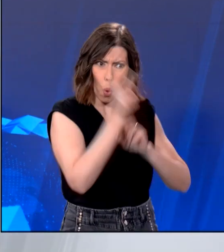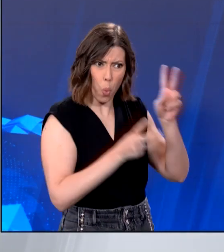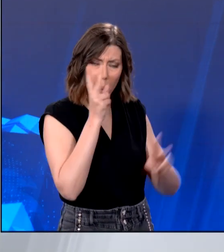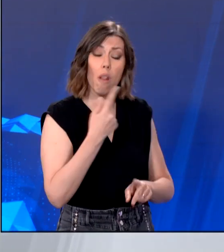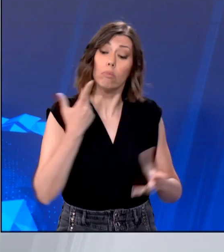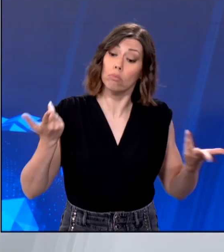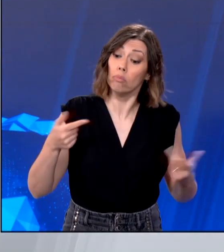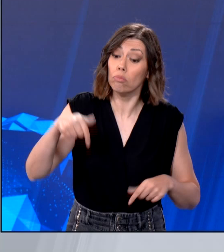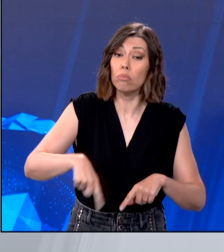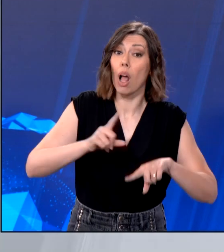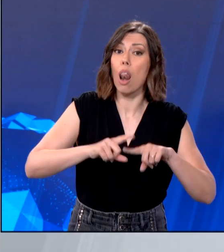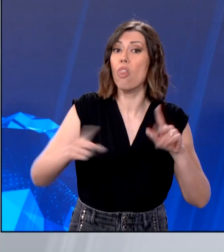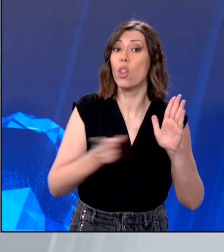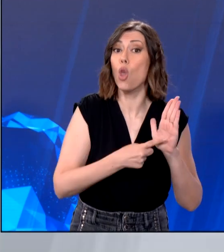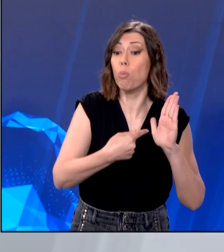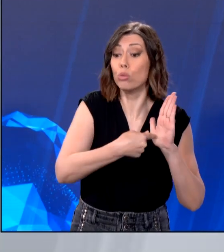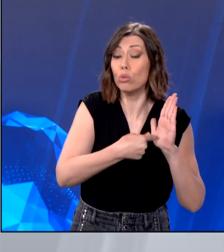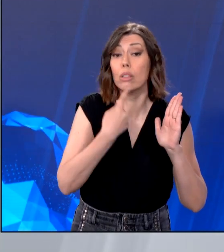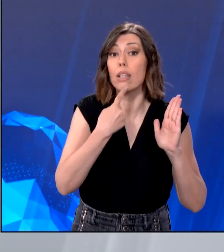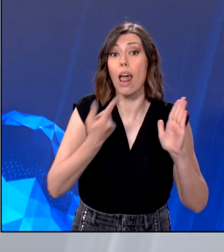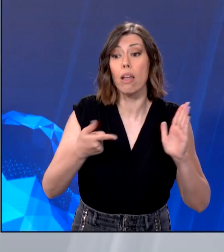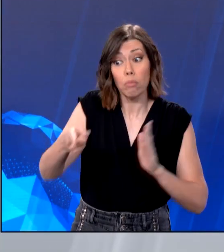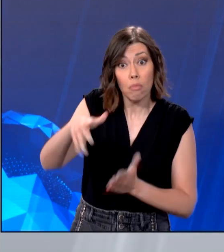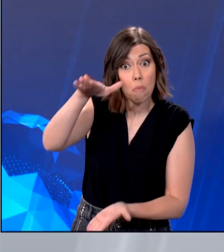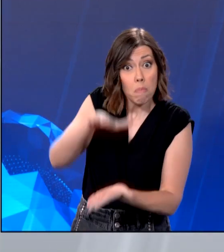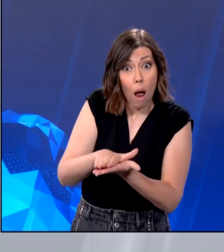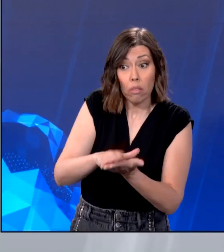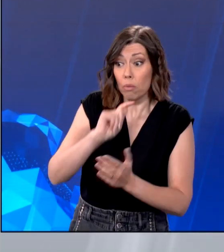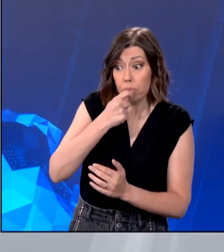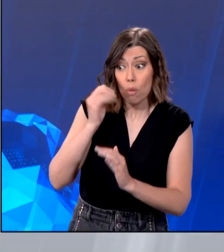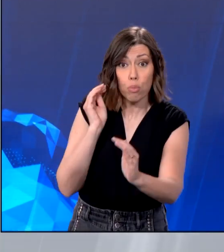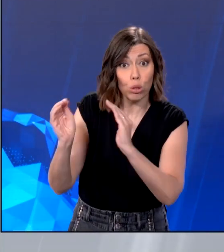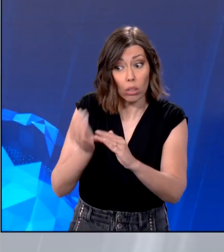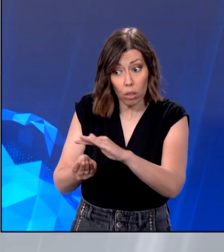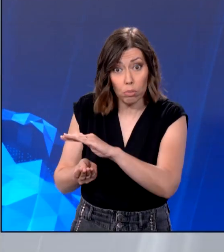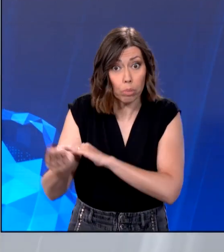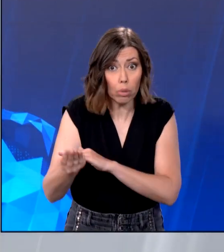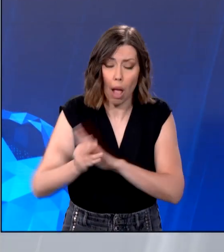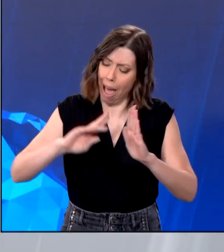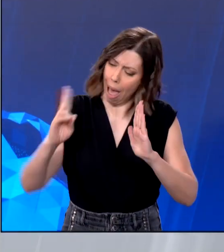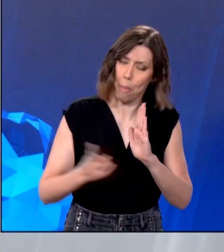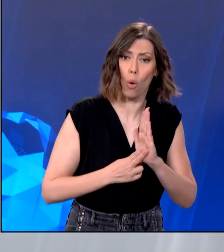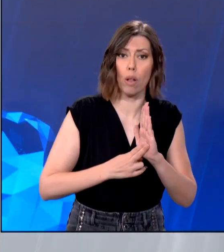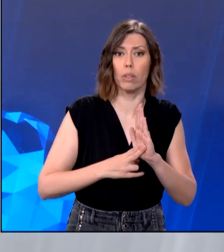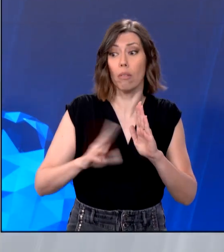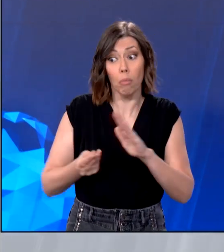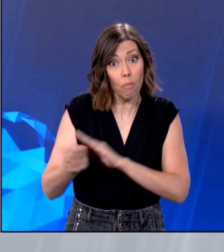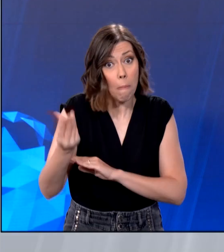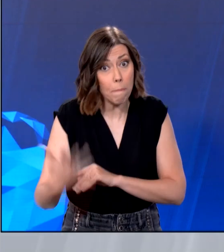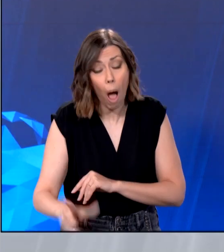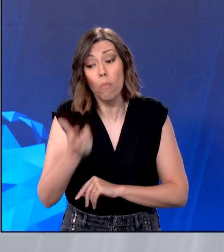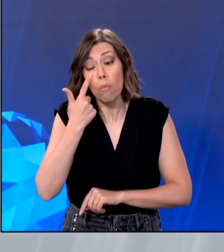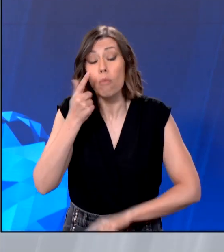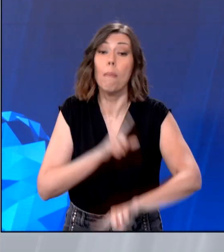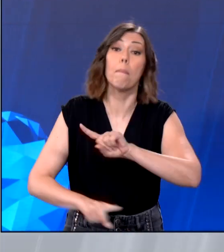την ελληνική νομοθεσία, η οποία δεν επιτρέπει ο προστατευόμενος μάρτυρας να αμίβεται για όσα πρόκειται να καταθέσει. Την